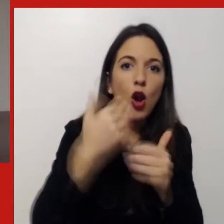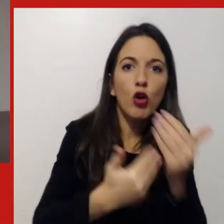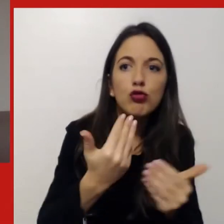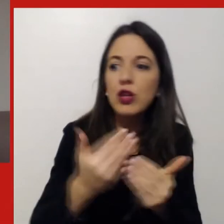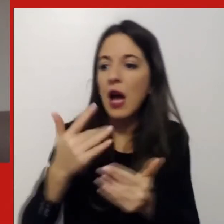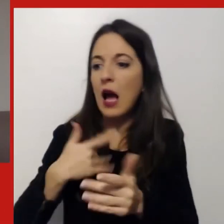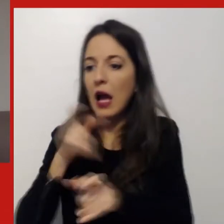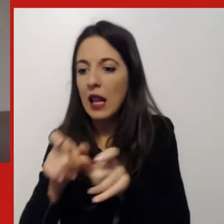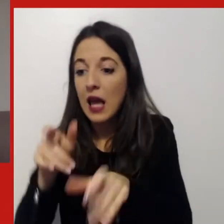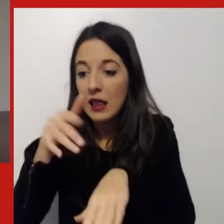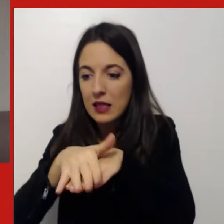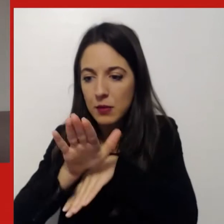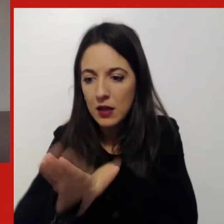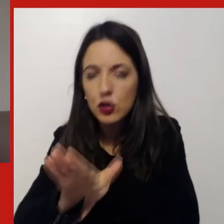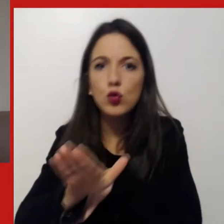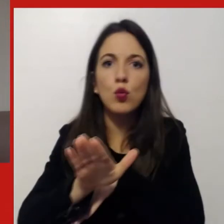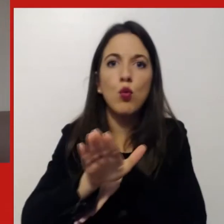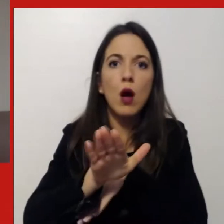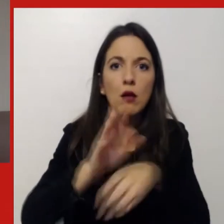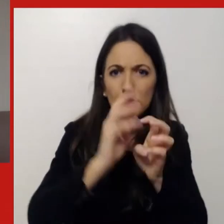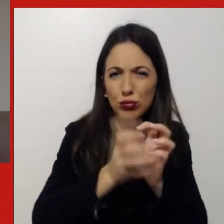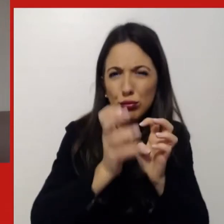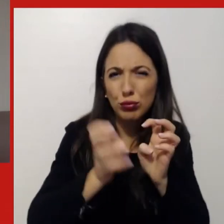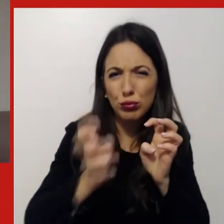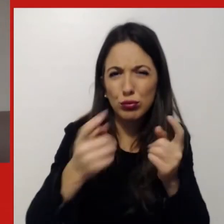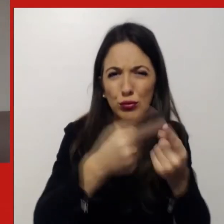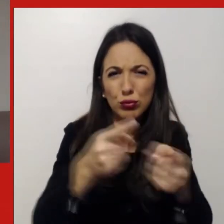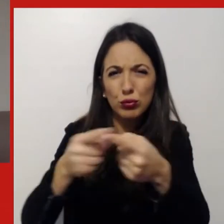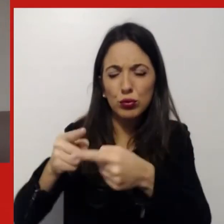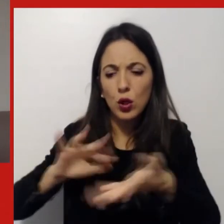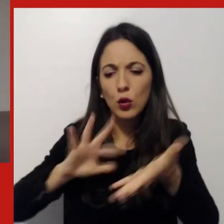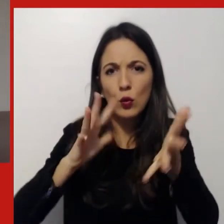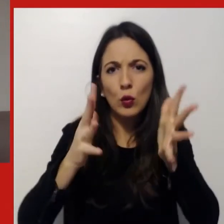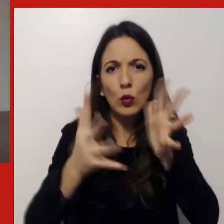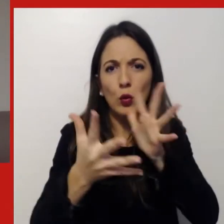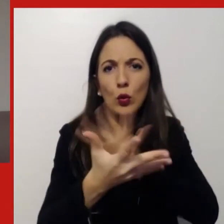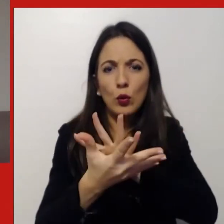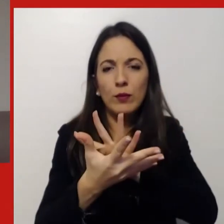e in questo le componenti che ho citato si mescolano e diventano un tutt'uno.